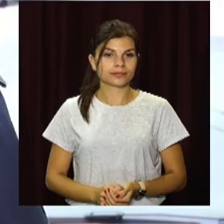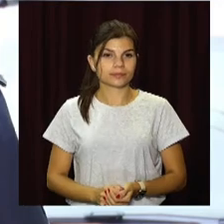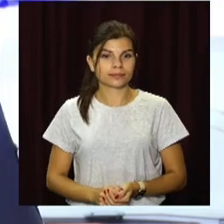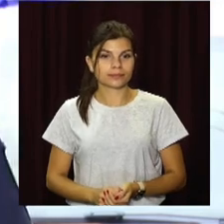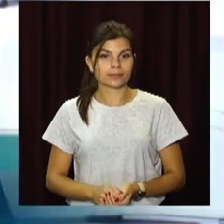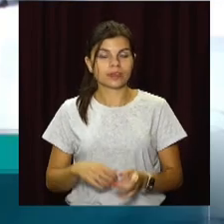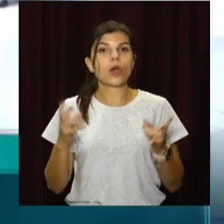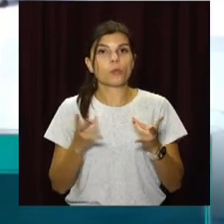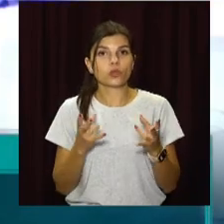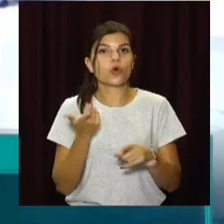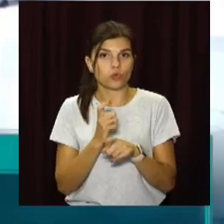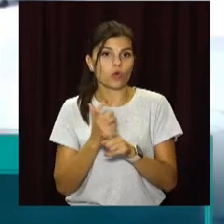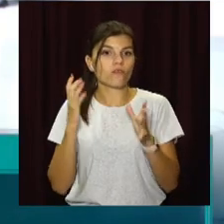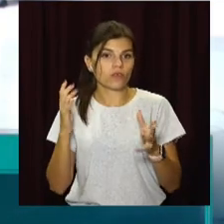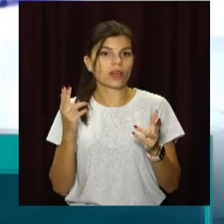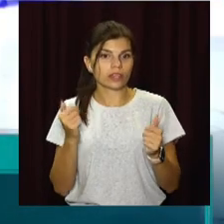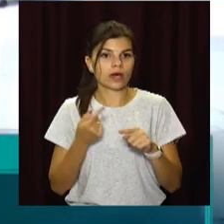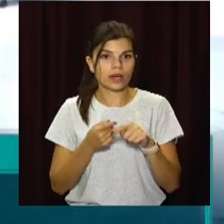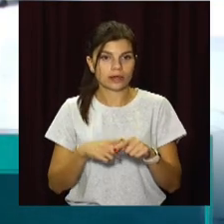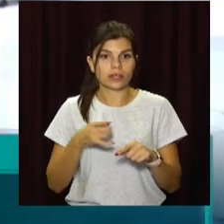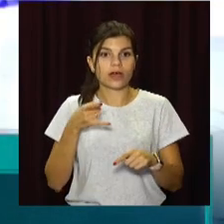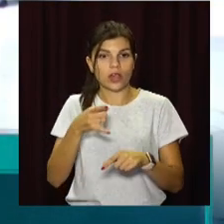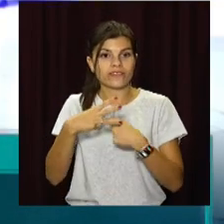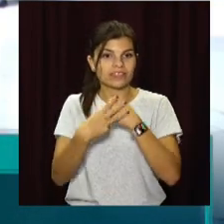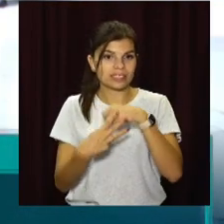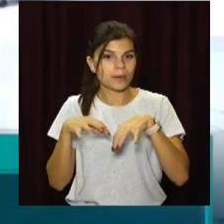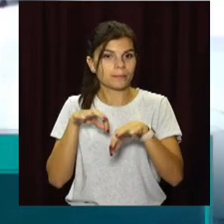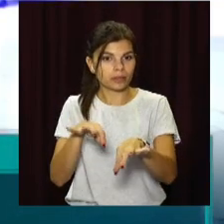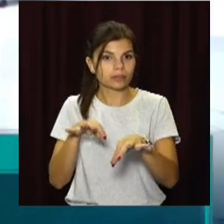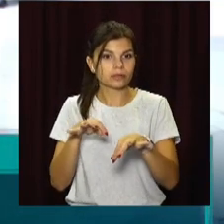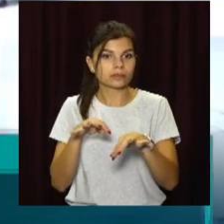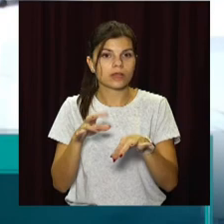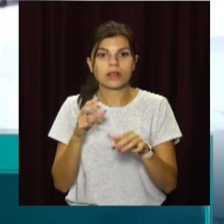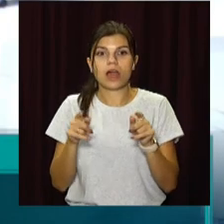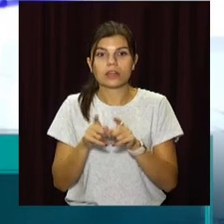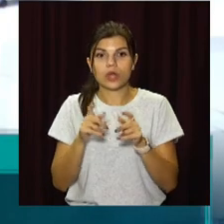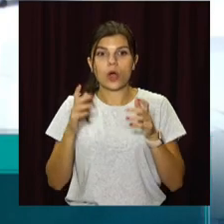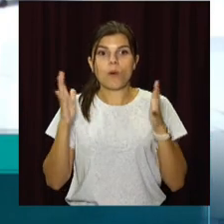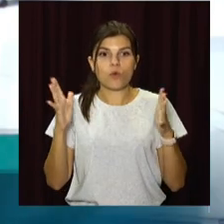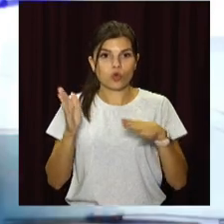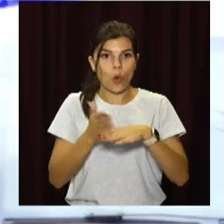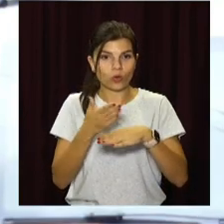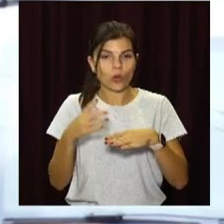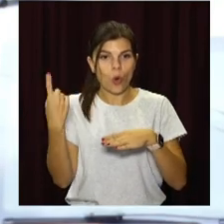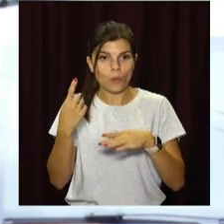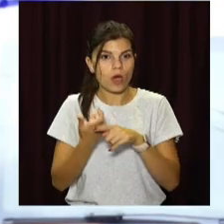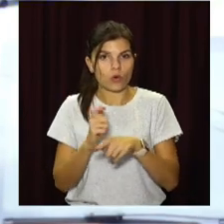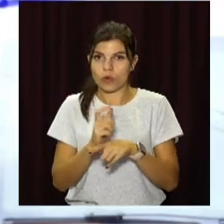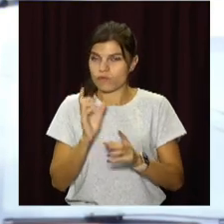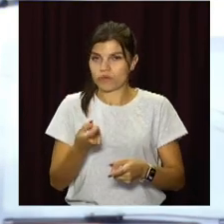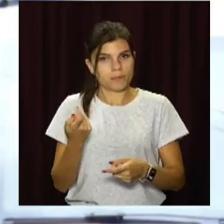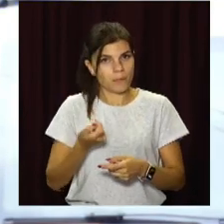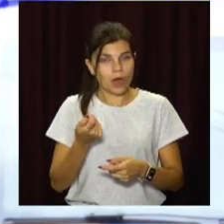Потреба дуже велика в автомобілях. Повірити цих 18 автомобілів на такий великий підрозділ, таку область – це дуже замало.